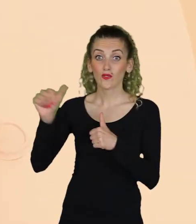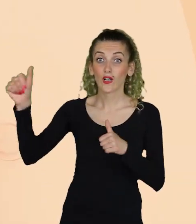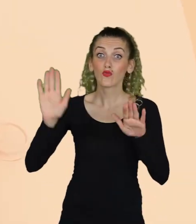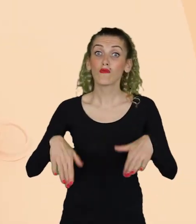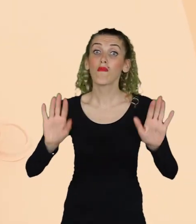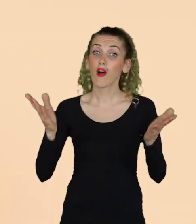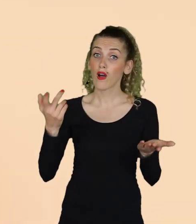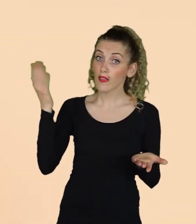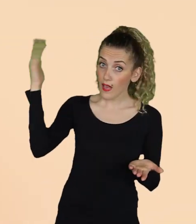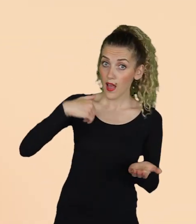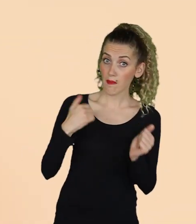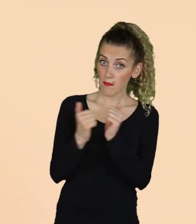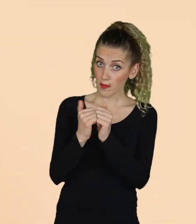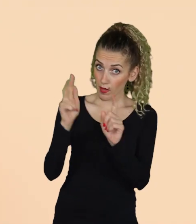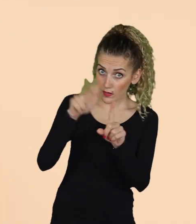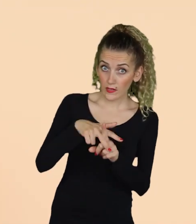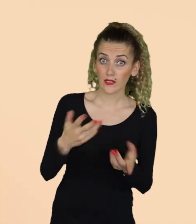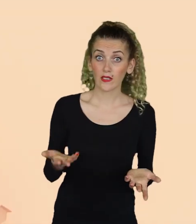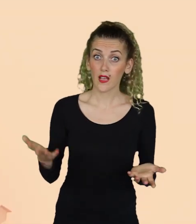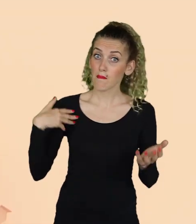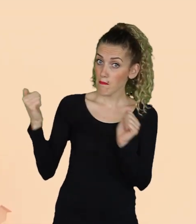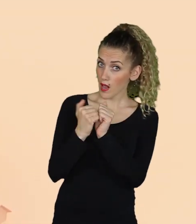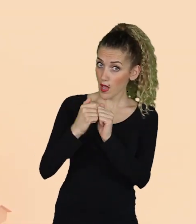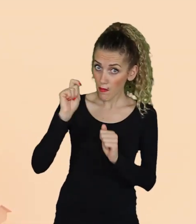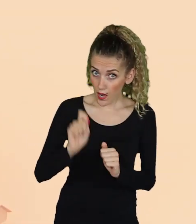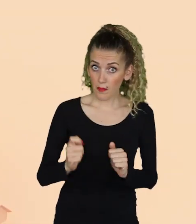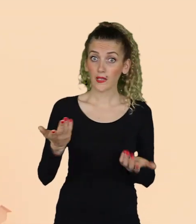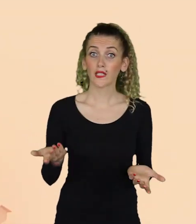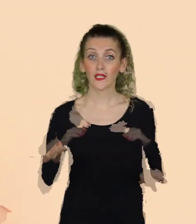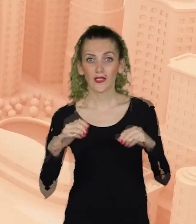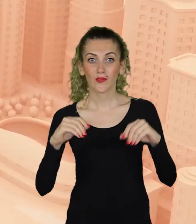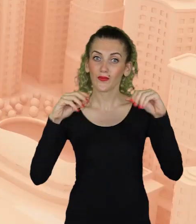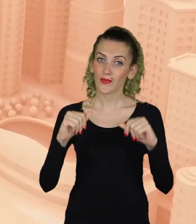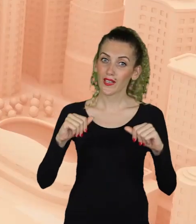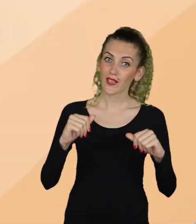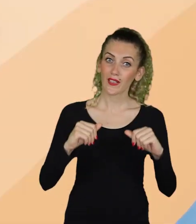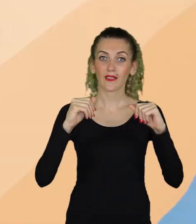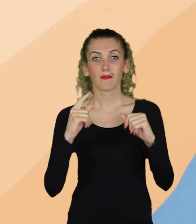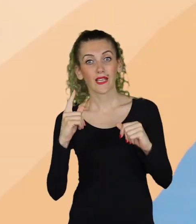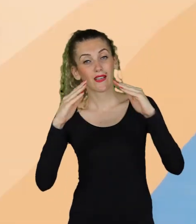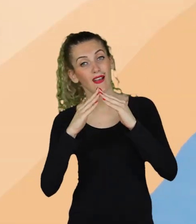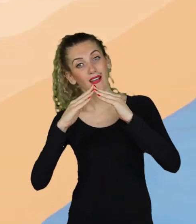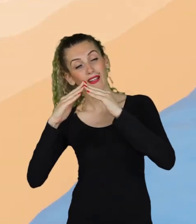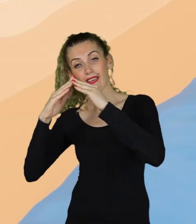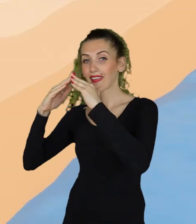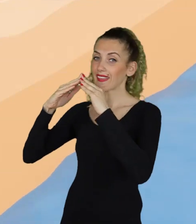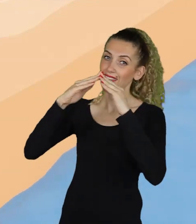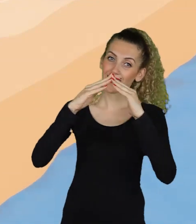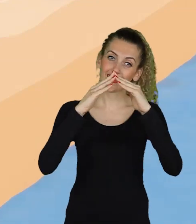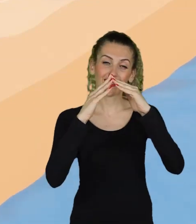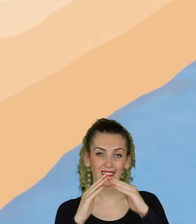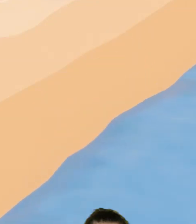Uzakta durma öyle Gel sen de katıl bize Yapalım hep birlikte Kumdan kumdan bir kale